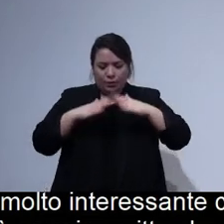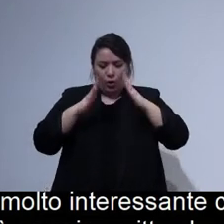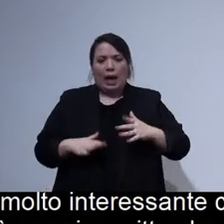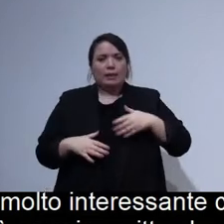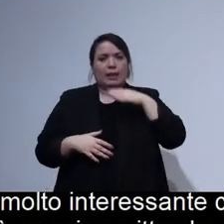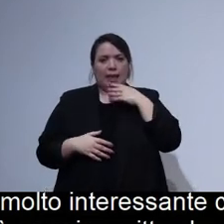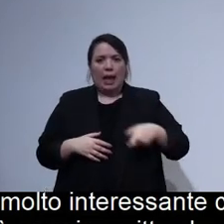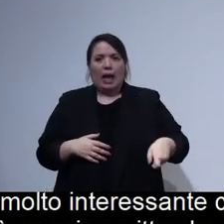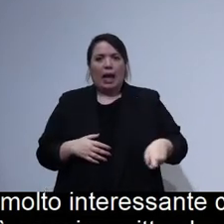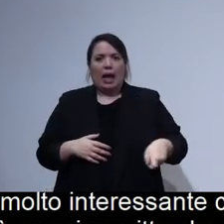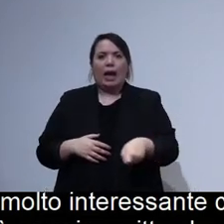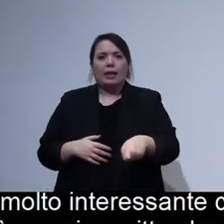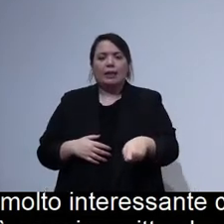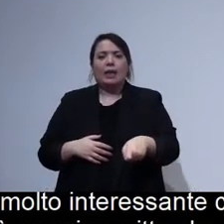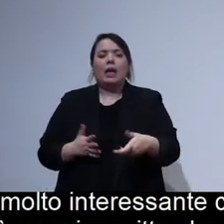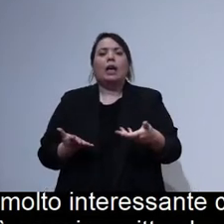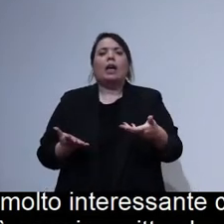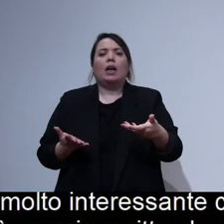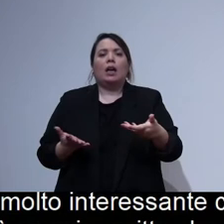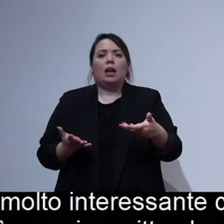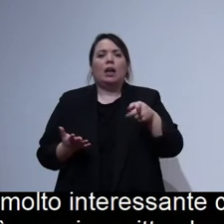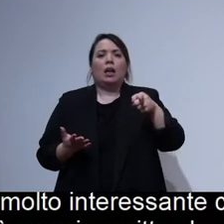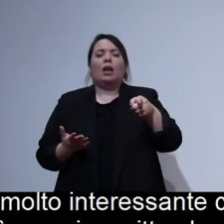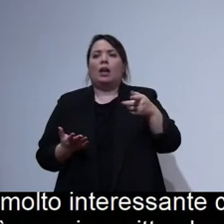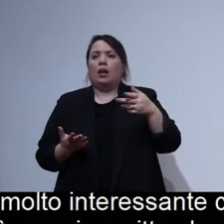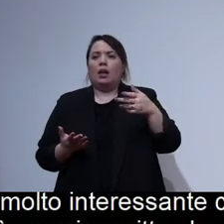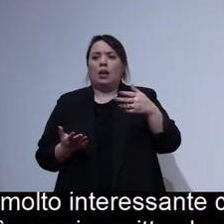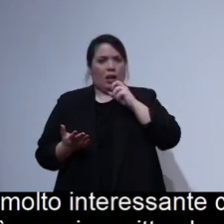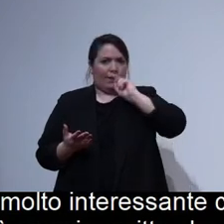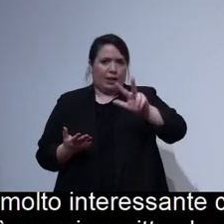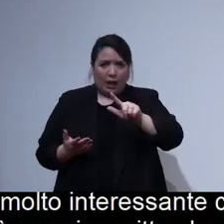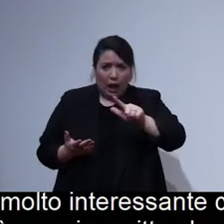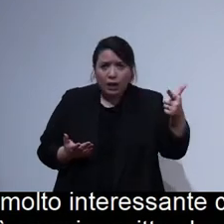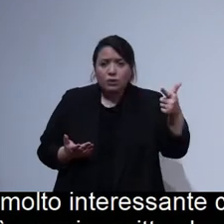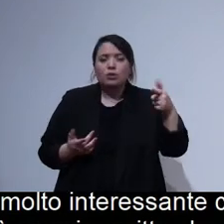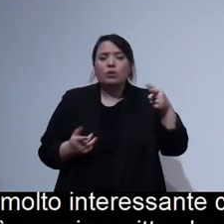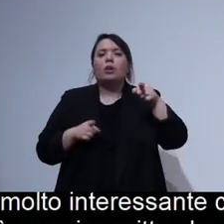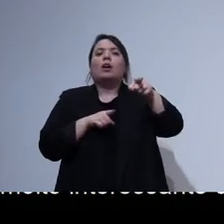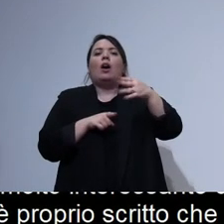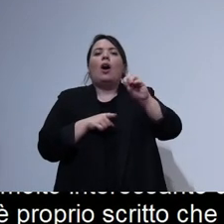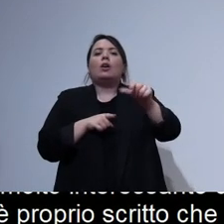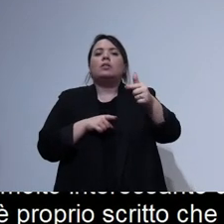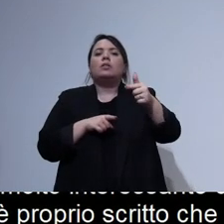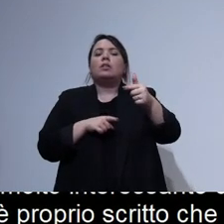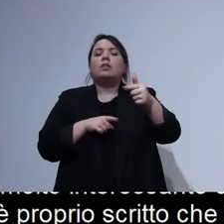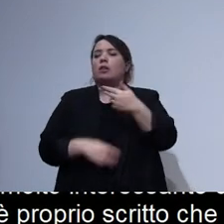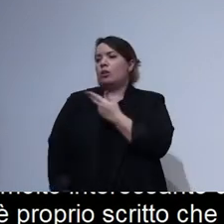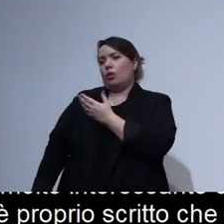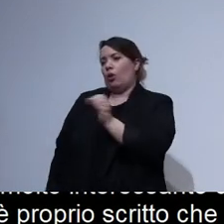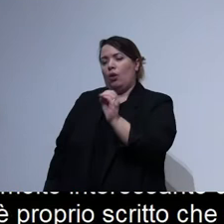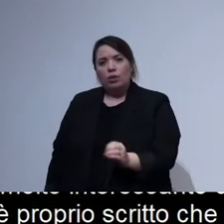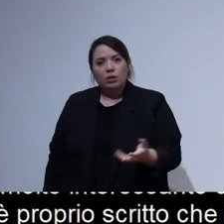con il cane guida senza aver indicato la presenza del cane guida e l'host non mi vuole fare entrare in